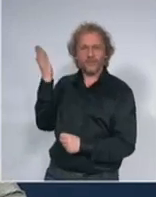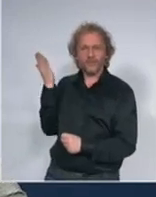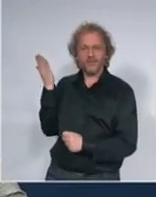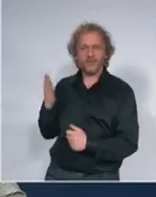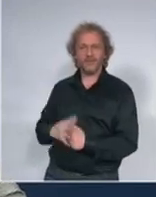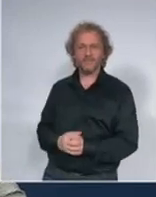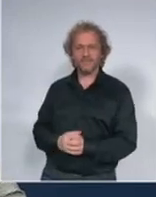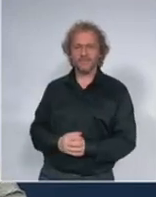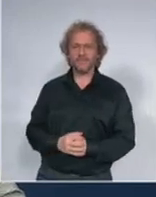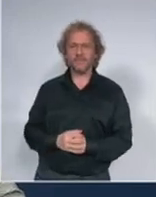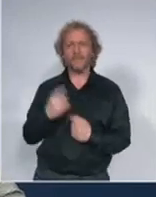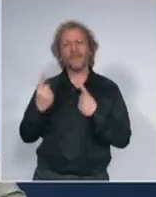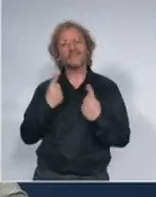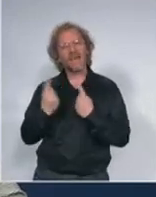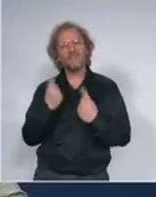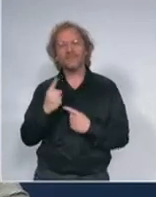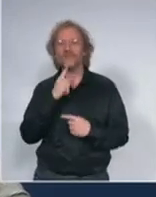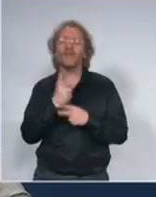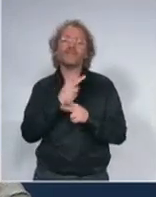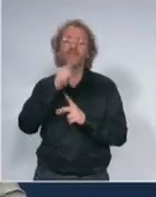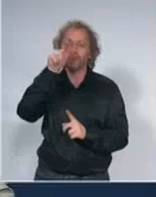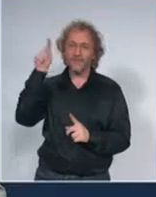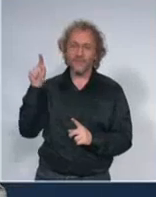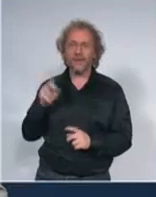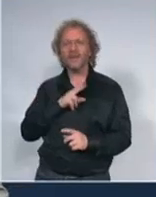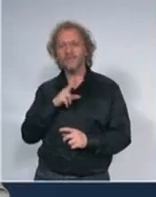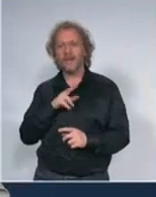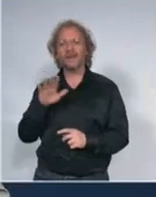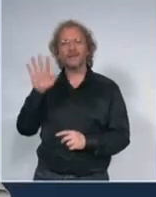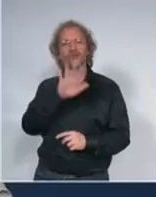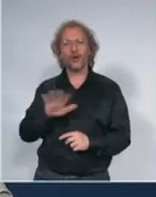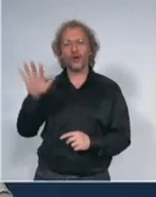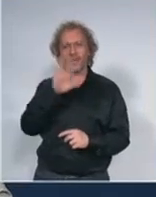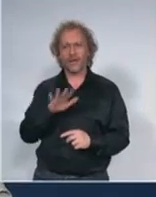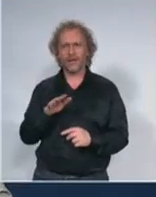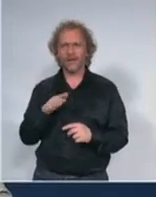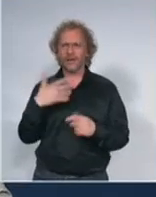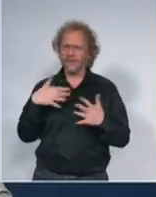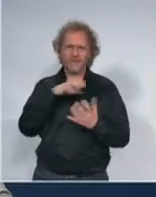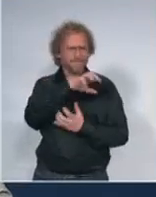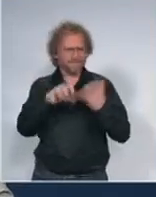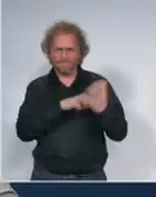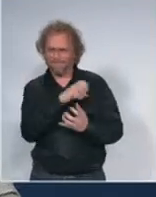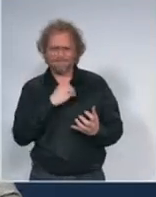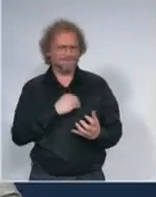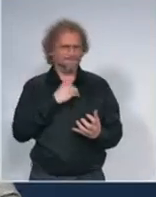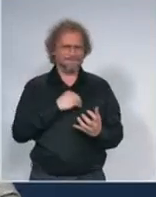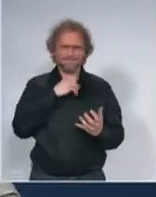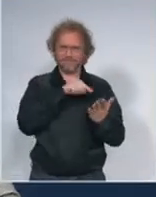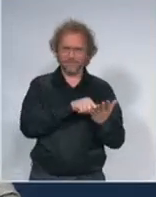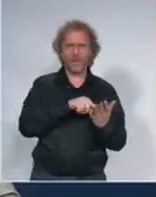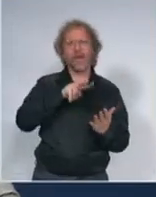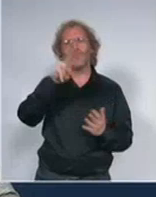iz koje zemlje je došla znači razlikujemo zone te žarišne transmisije i zone koje nismo definisali kao visoka